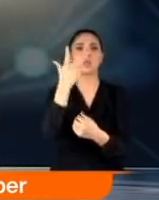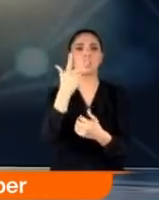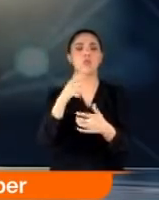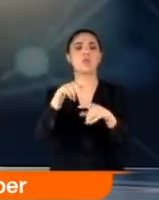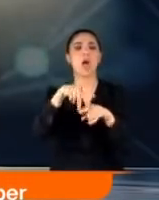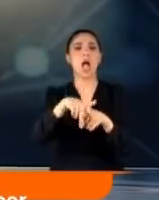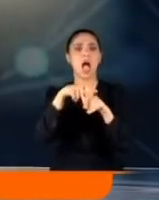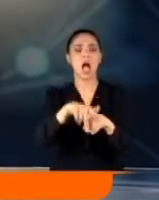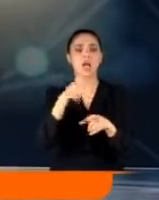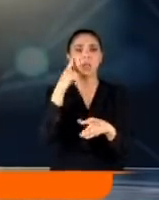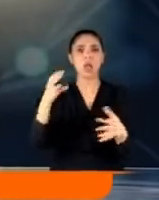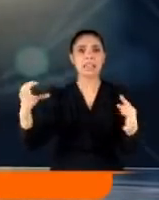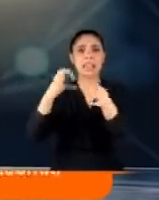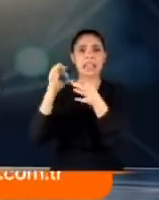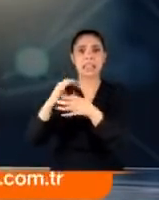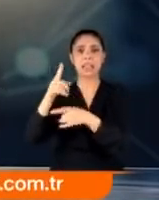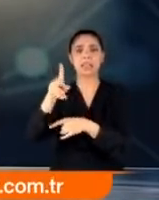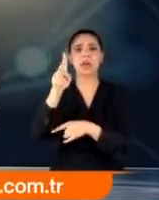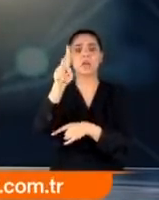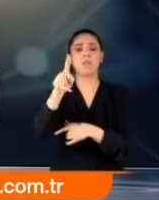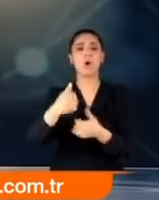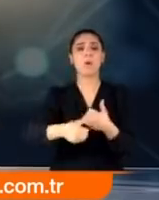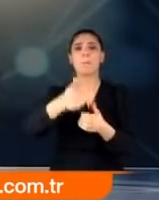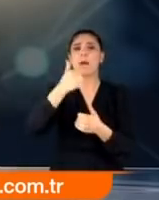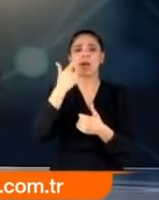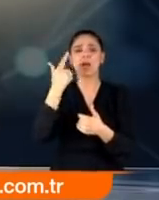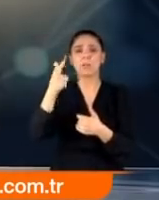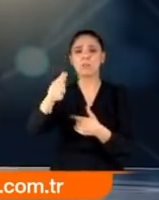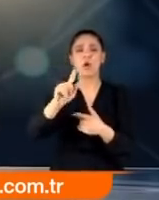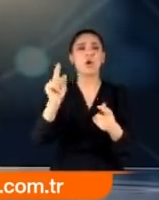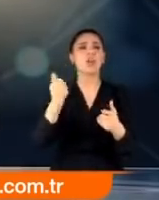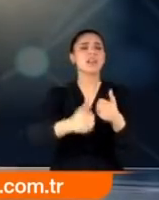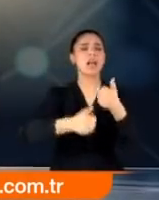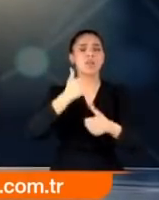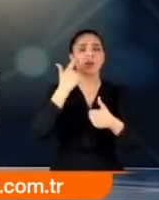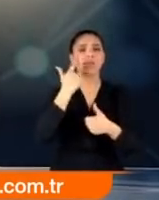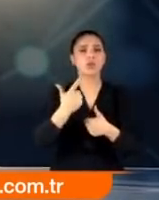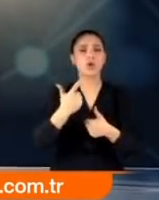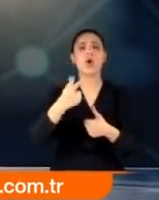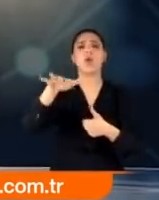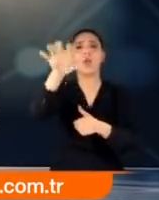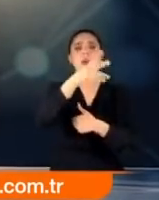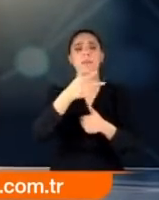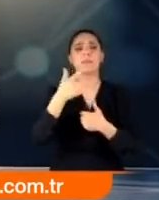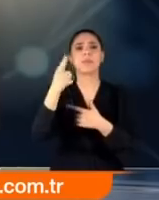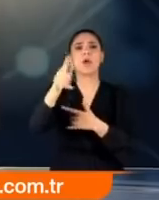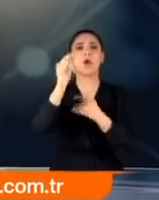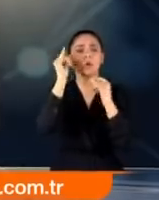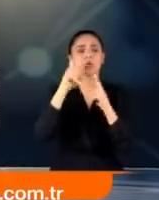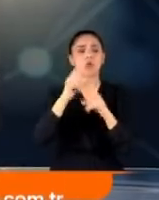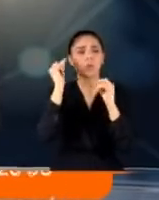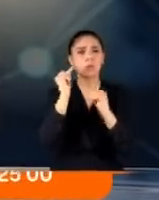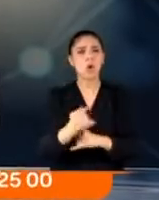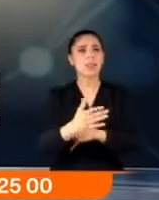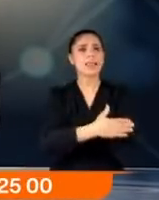at zincirleme şekilde son düzlükte jokeyleriyle birlikte düştü. Yerde hareketsiz yatan jokey Harun Çanakçı'nın durumu kötüydü